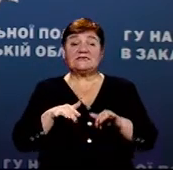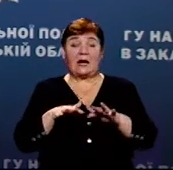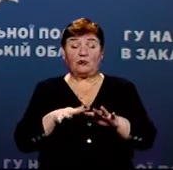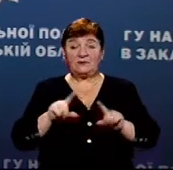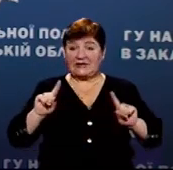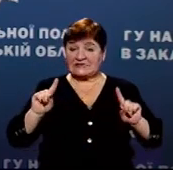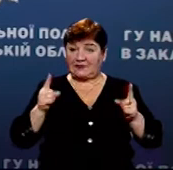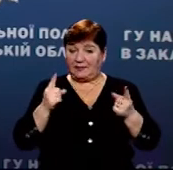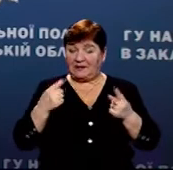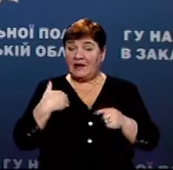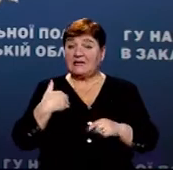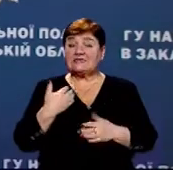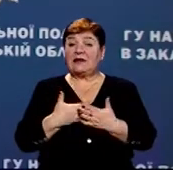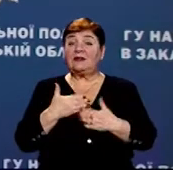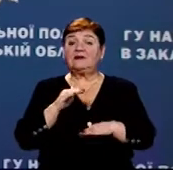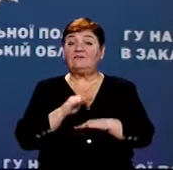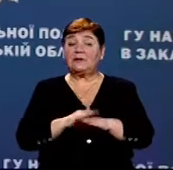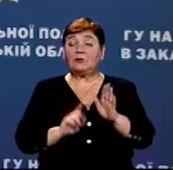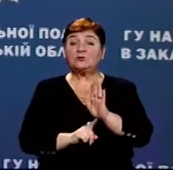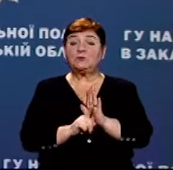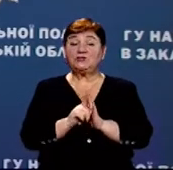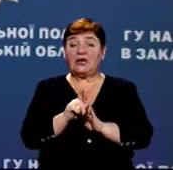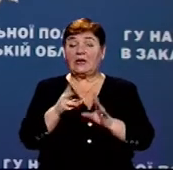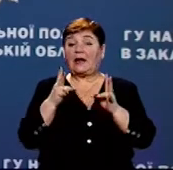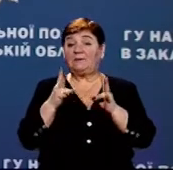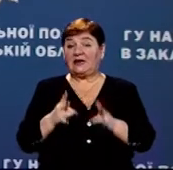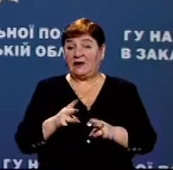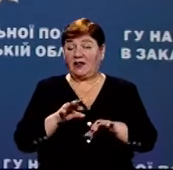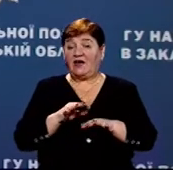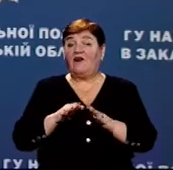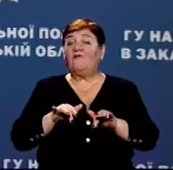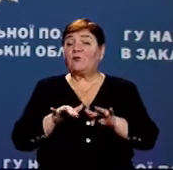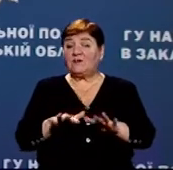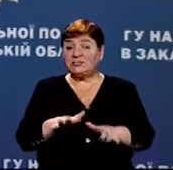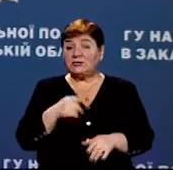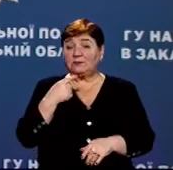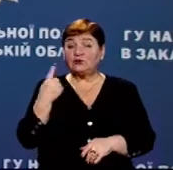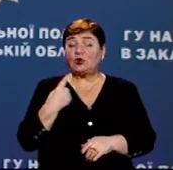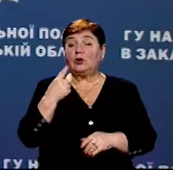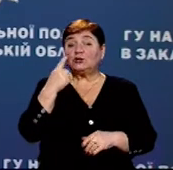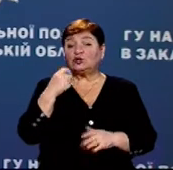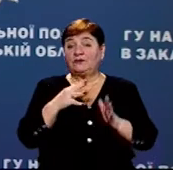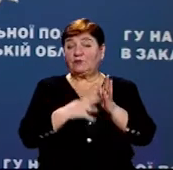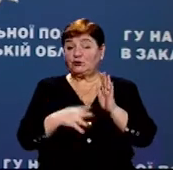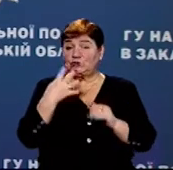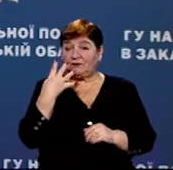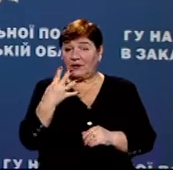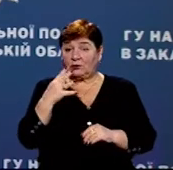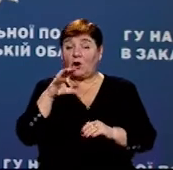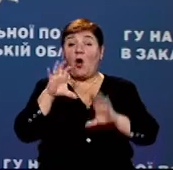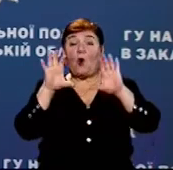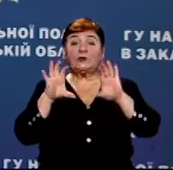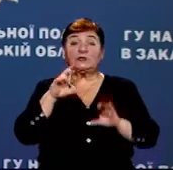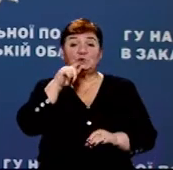затримання. За даним фактом поліції розпочато кримінальне провадження за ознаками частини 1 статті 194 Кримінального кодексу